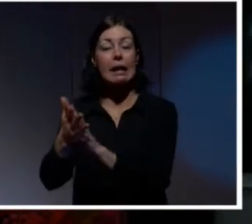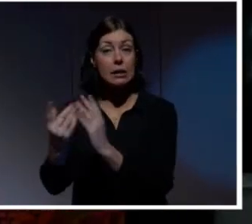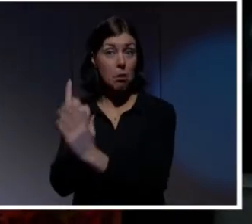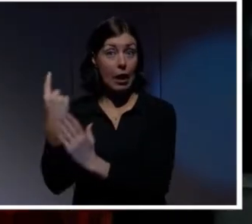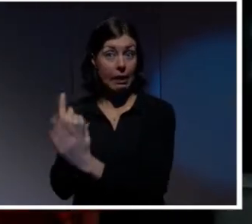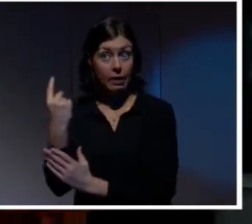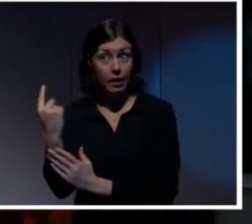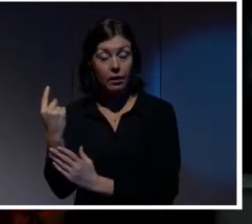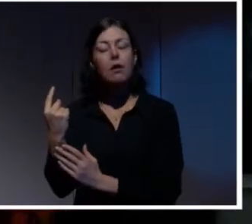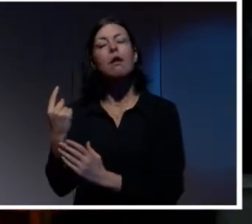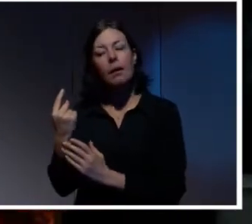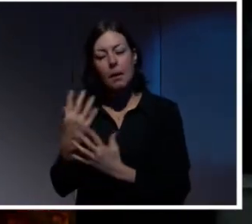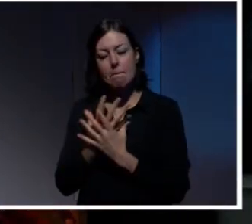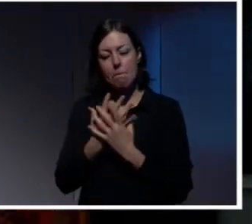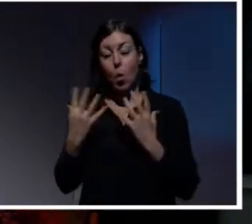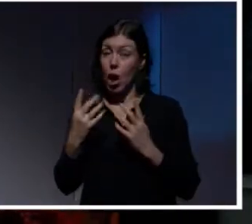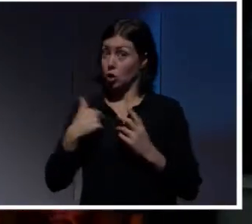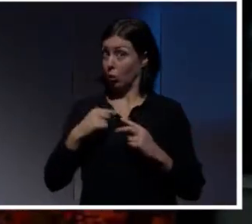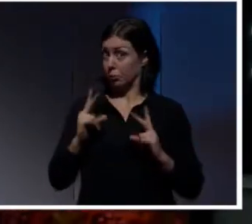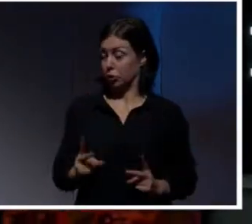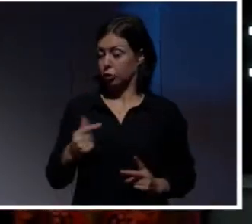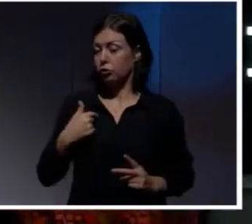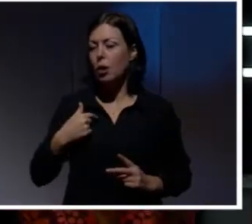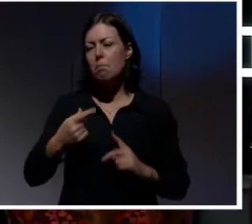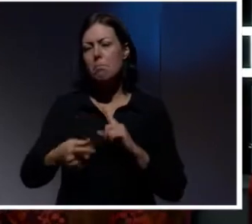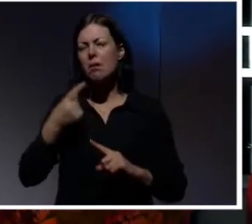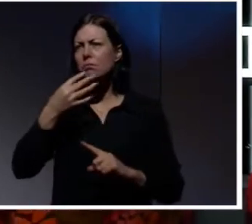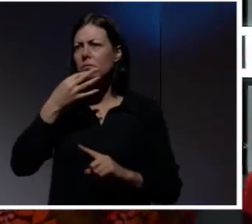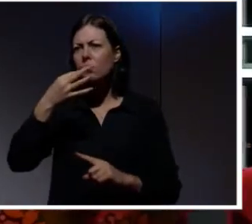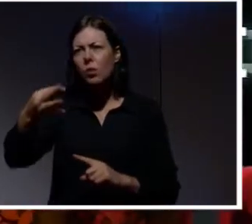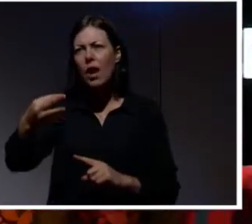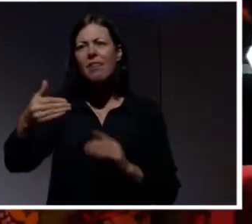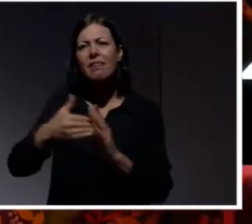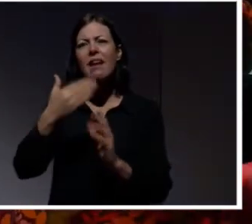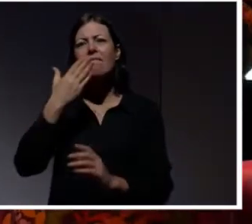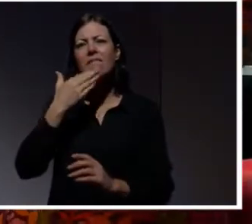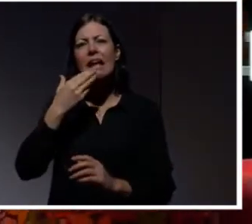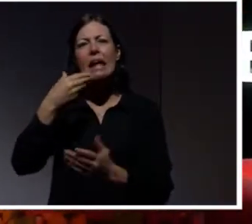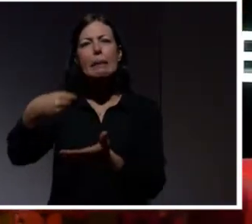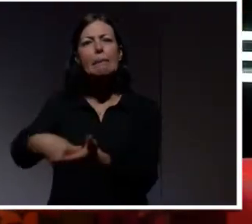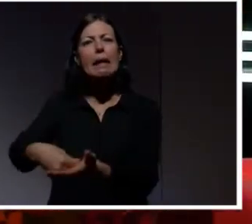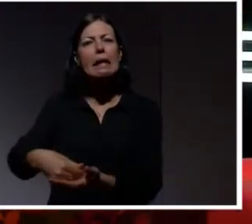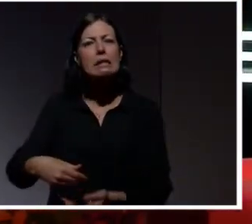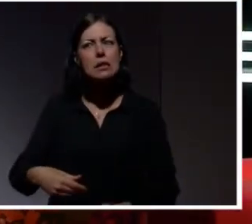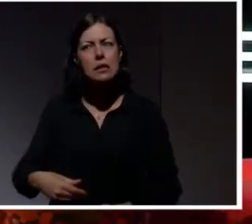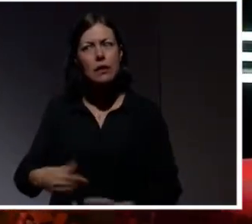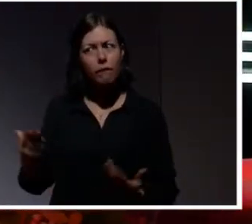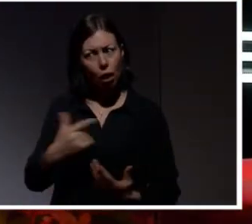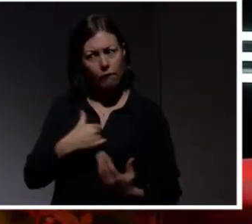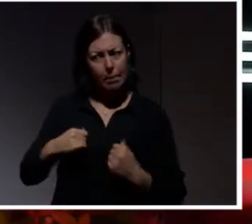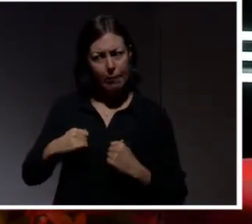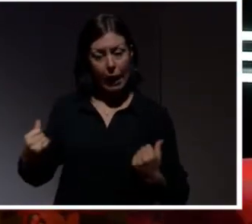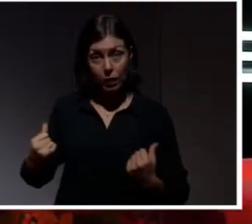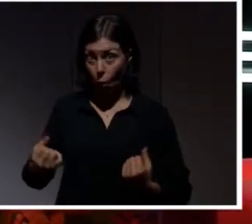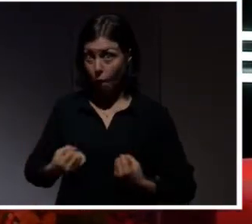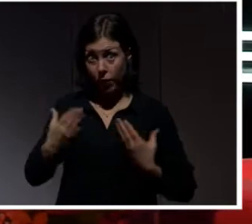hur? Och då så var det väldigt många, inklusive mig själv, som började ställa frågan. Men till vilket pris? Är vi beredda att offra